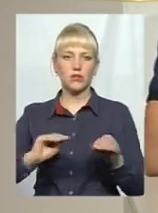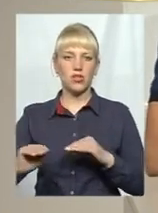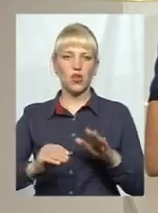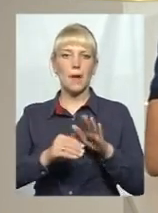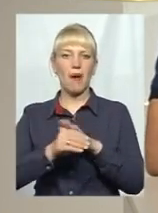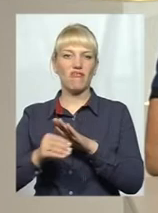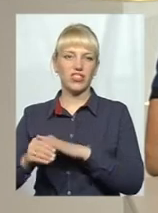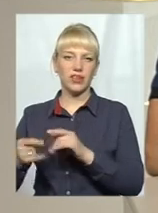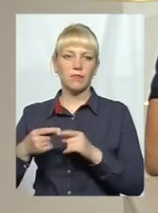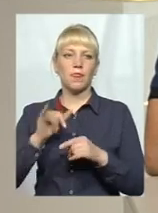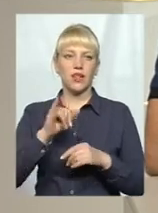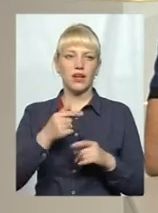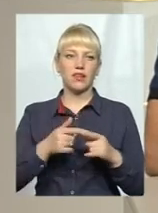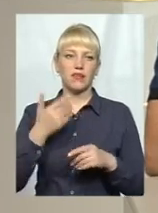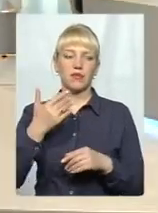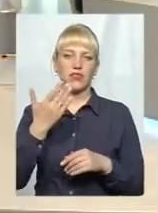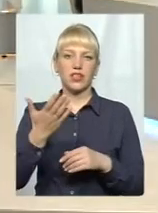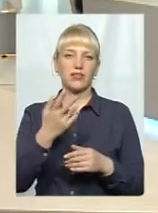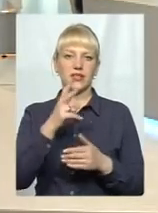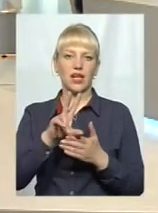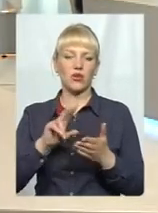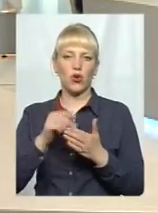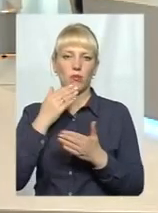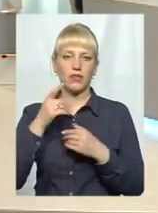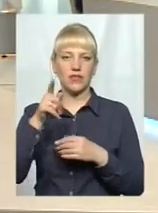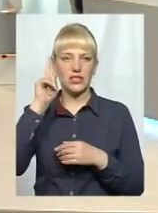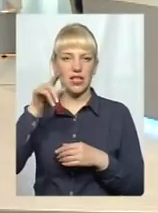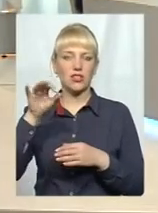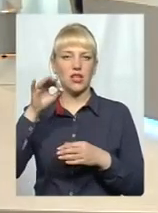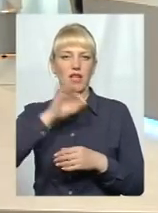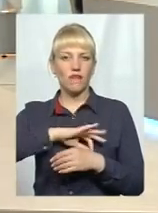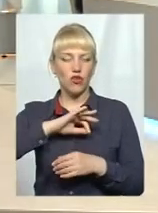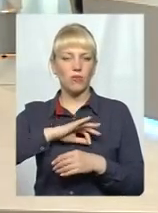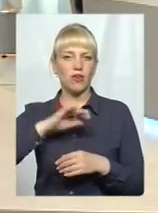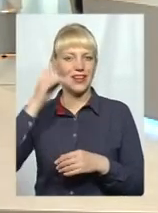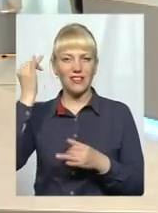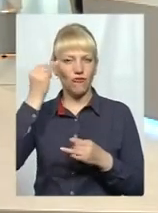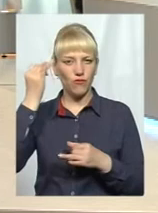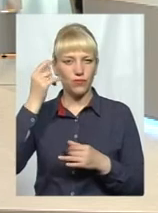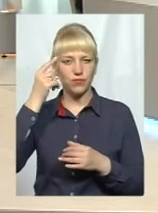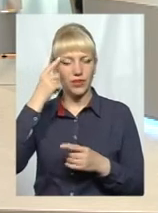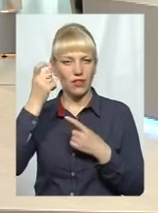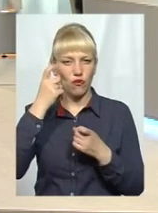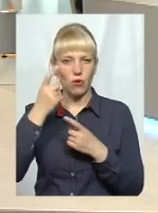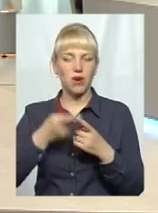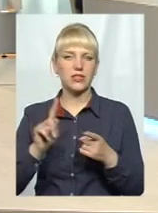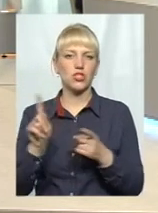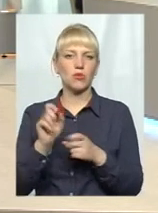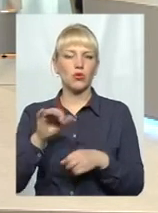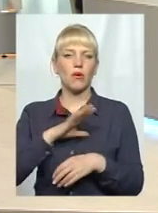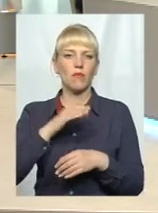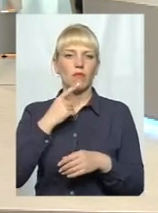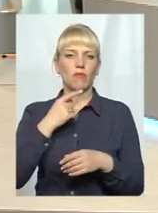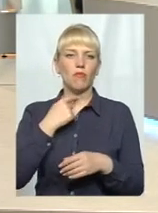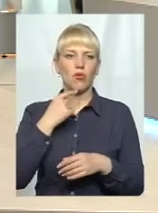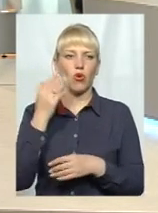так би мовити, одним з розробників цього опитування. І ви володієте інформацію, як воно відбувається. Тому що на сайті Хмельницької міської ради лише можна проголосувати, а побачити